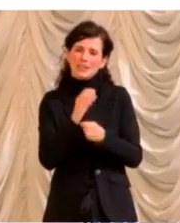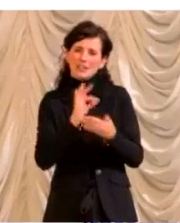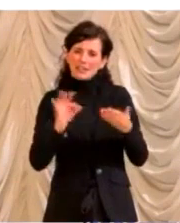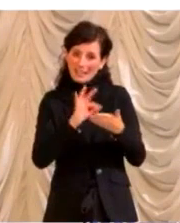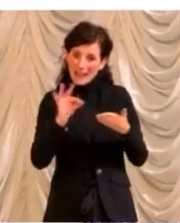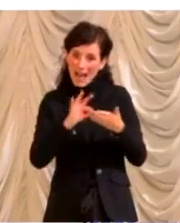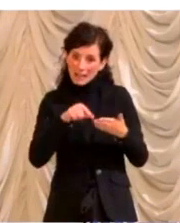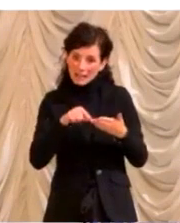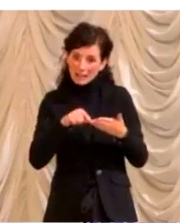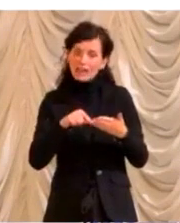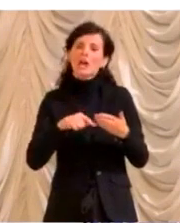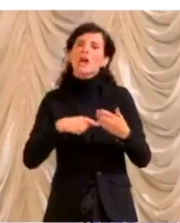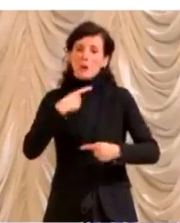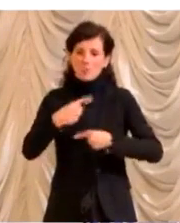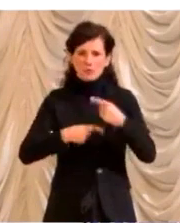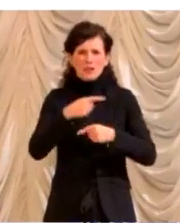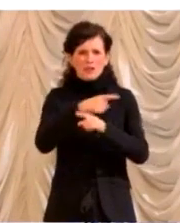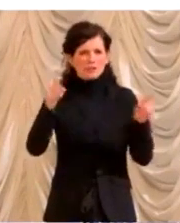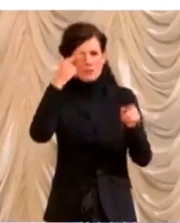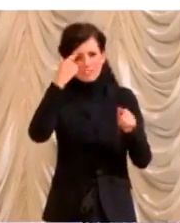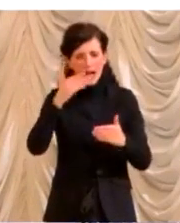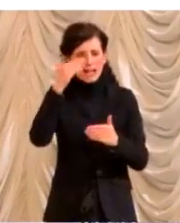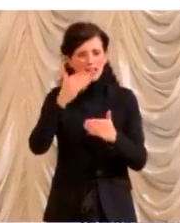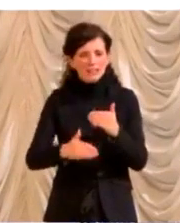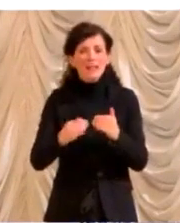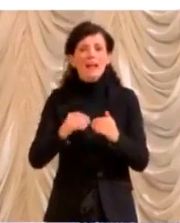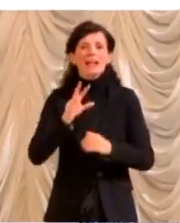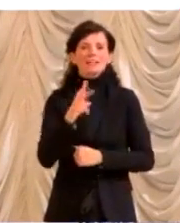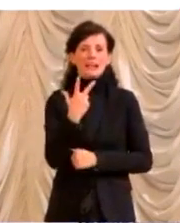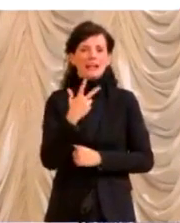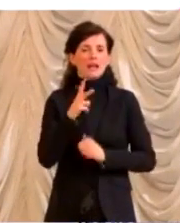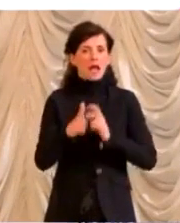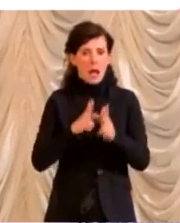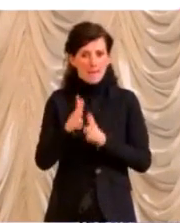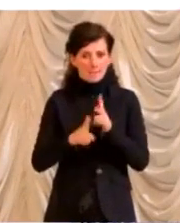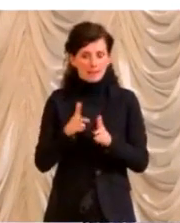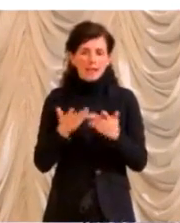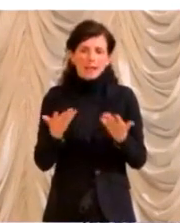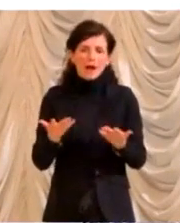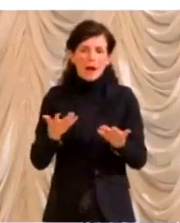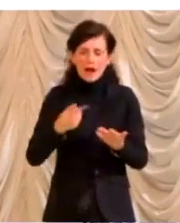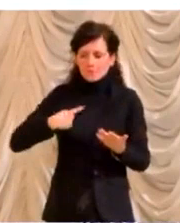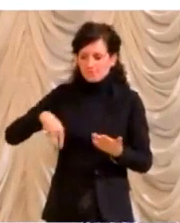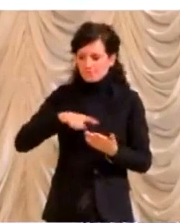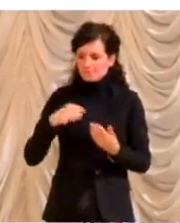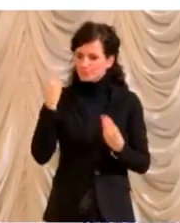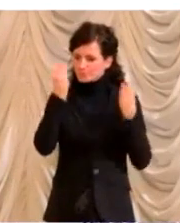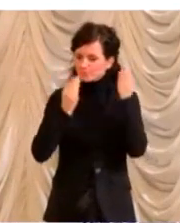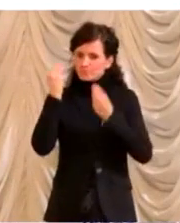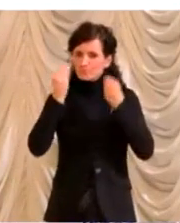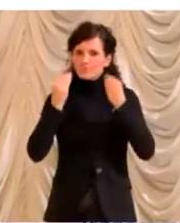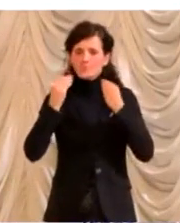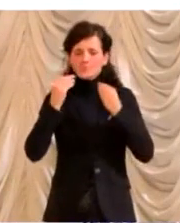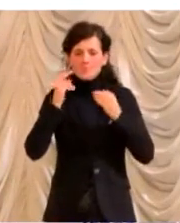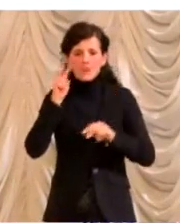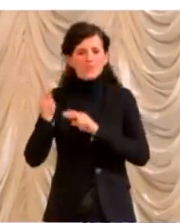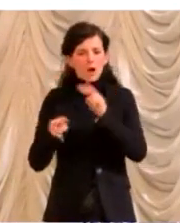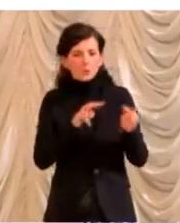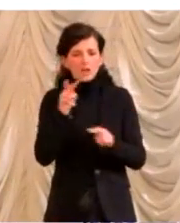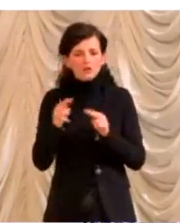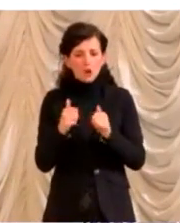il termine è il 3 aprile, ma ragionalmente, per quello che più o meno abbiamo potuto valutare in